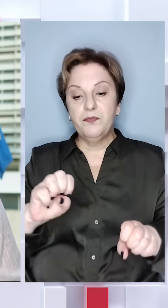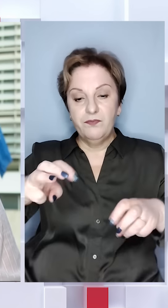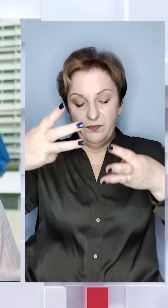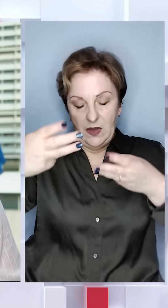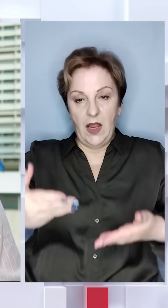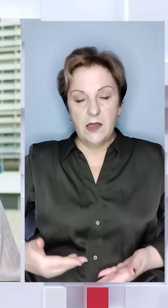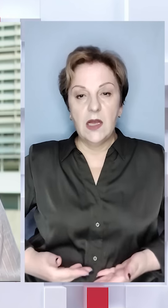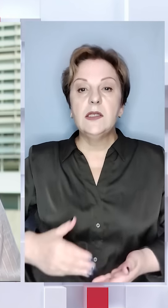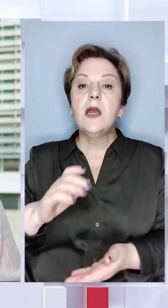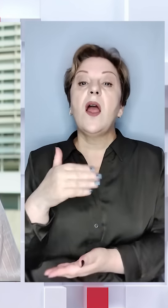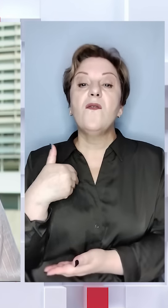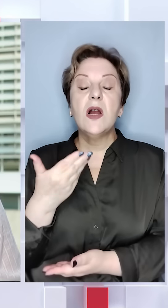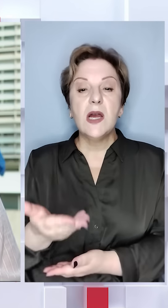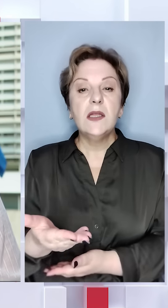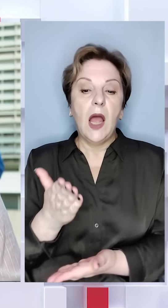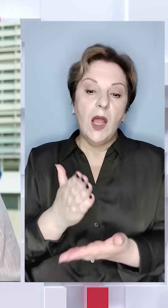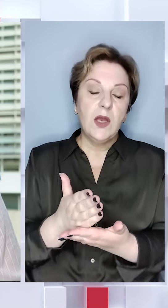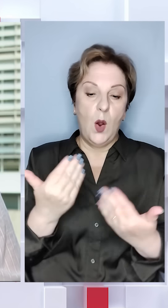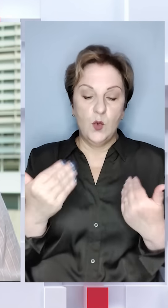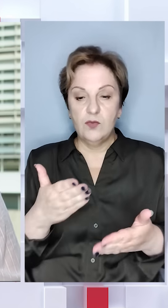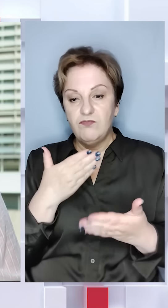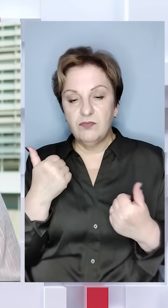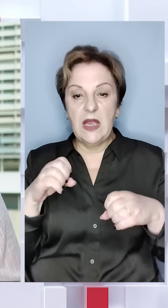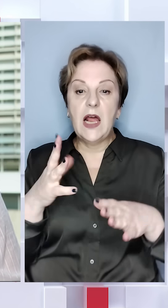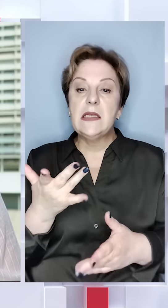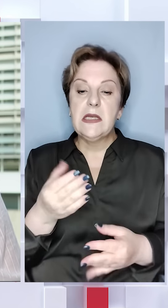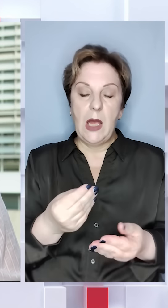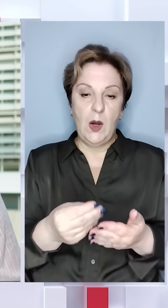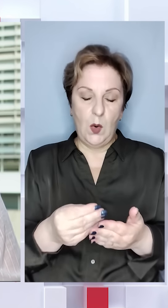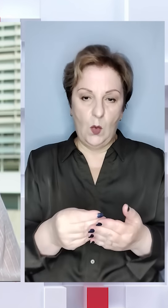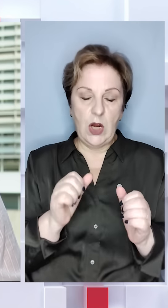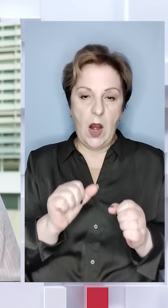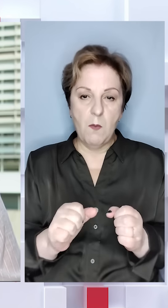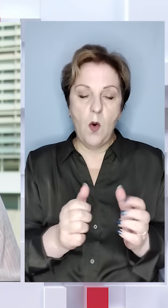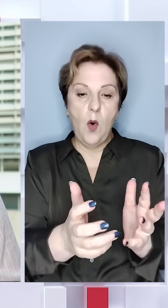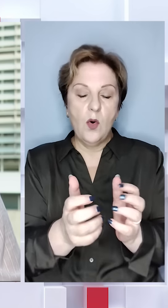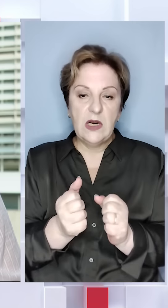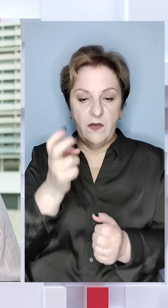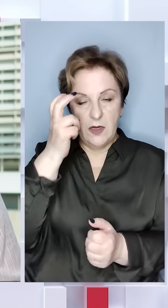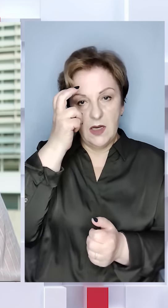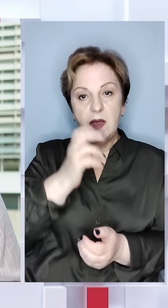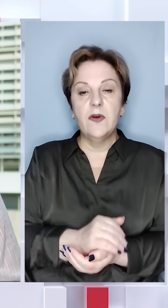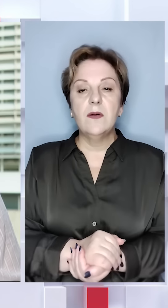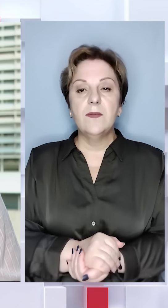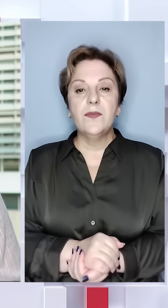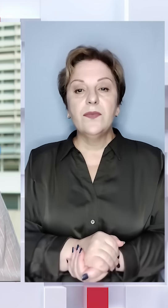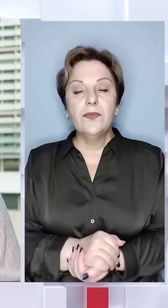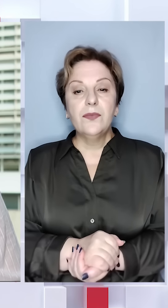з ними наживо. Зоряну, вітаю. Отже, чи є вже рішення і скільки грошей може отримати Київ?